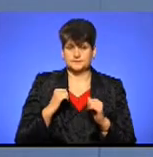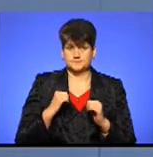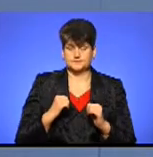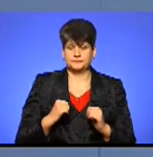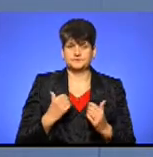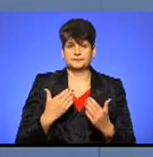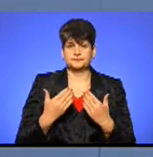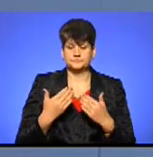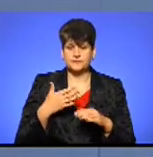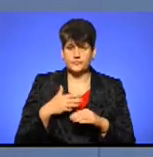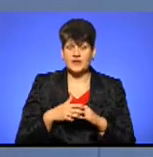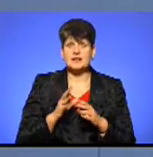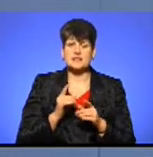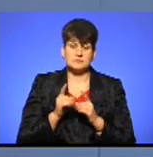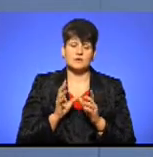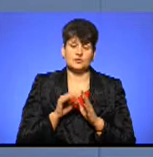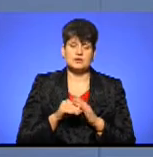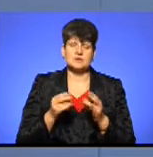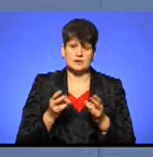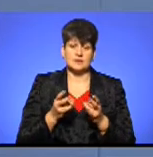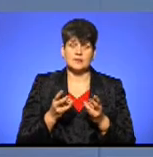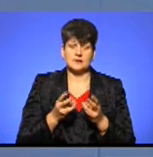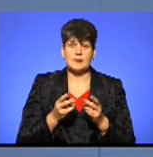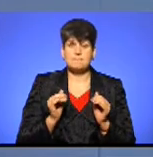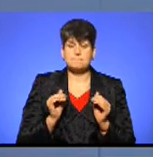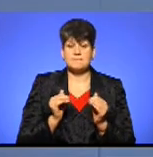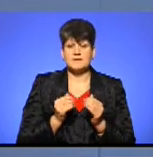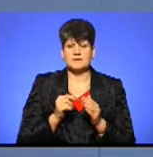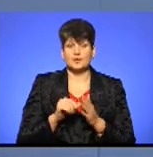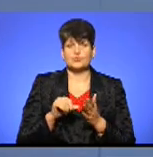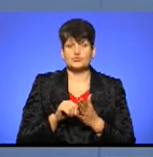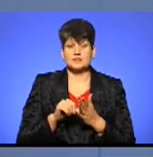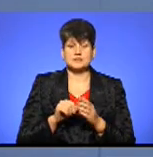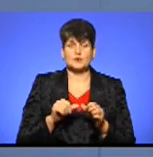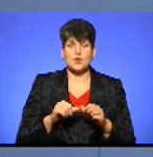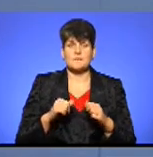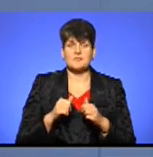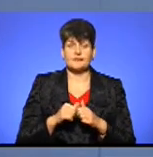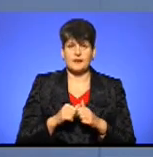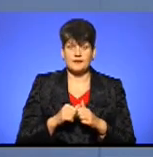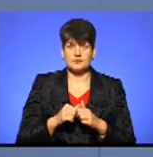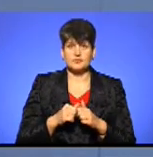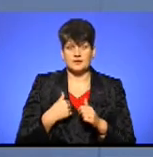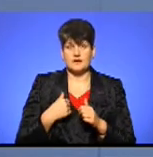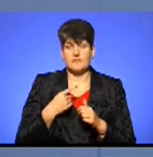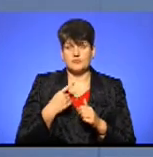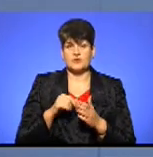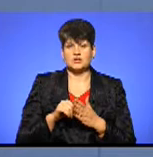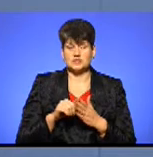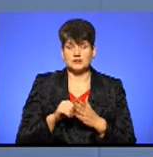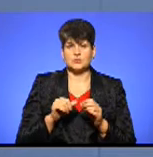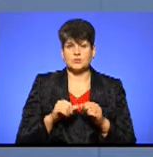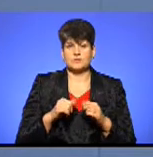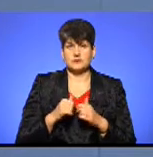але однозначно зміни потрібно вносити і потрібно мінімалізувати участь номінаційного комітету. Це я вам кажу, як член номінаційного комітету